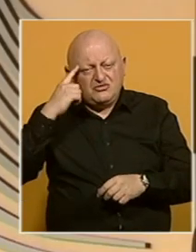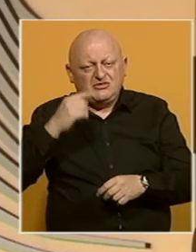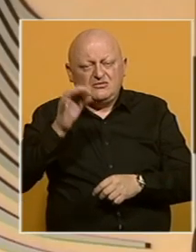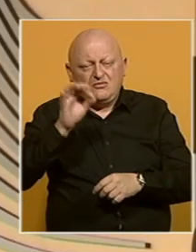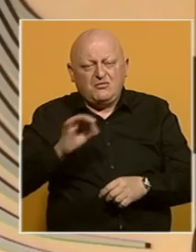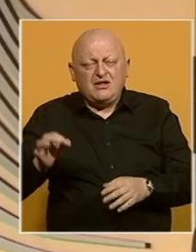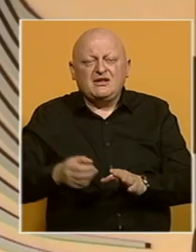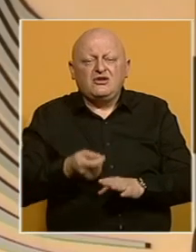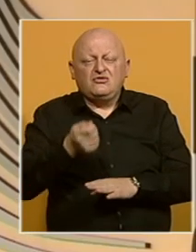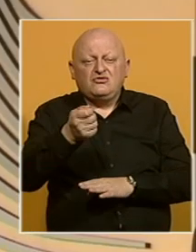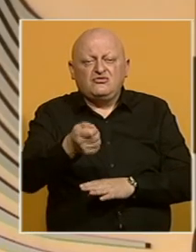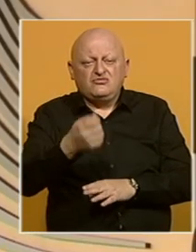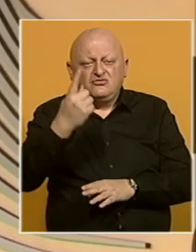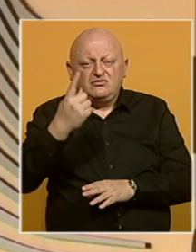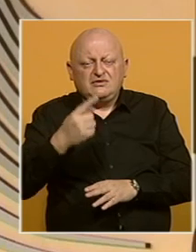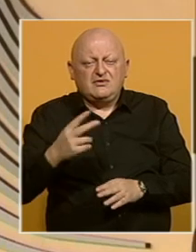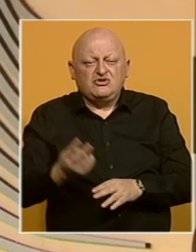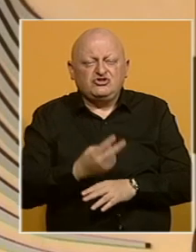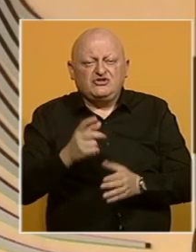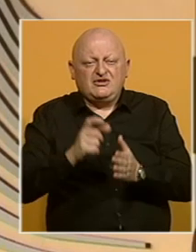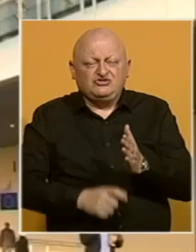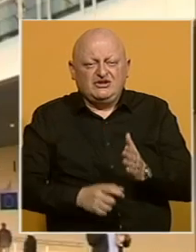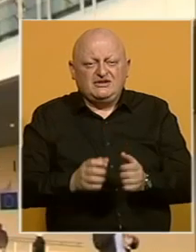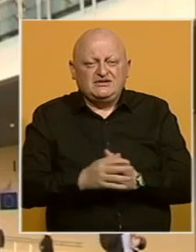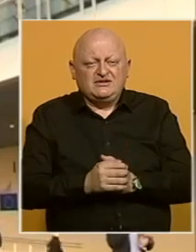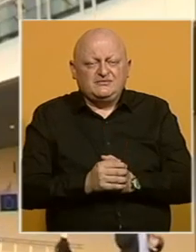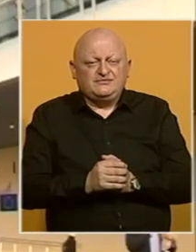planiranoj investiciji u jednoj od država članica.